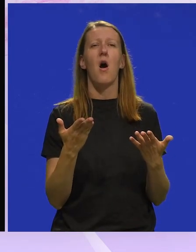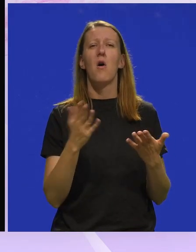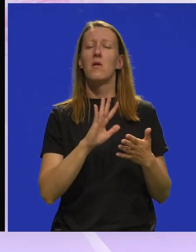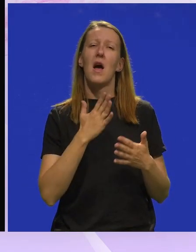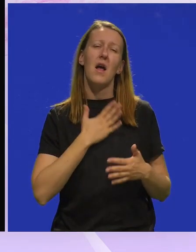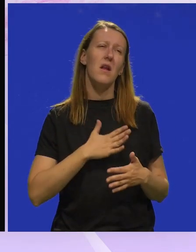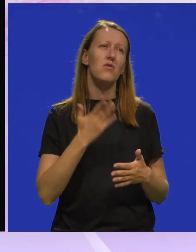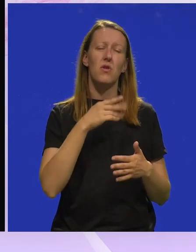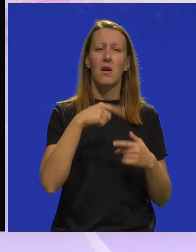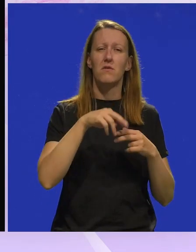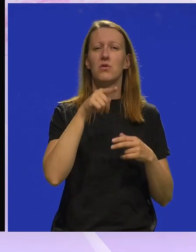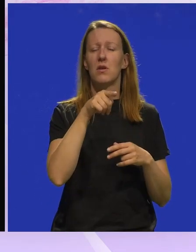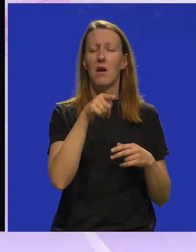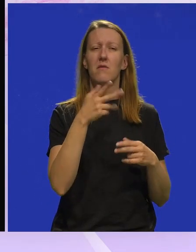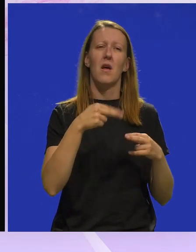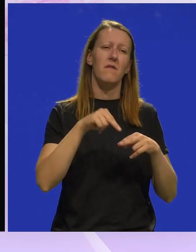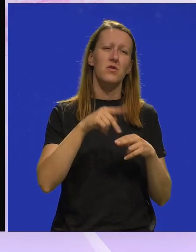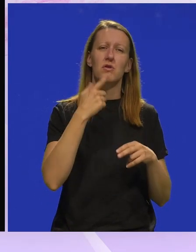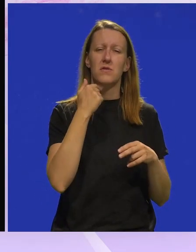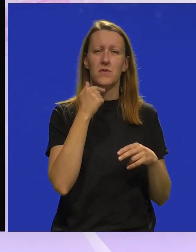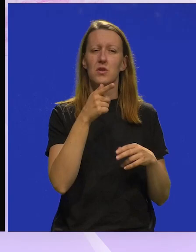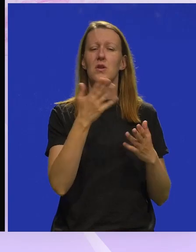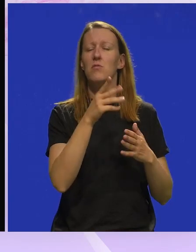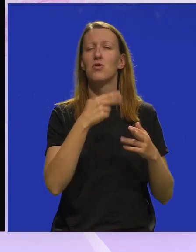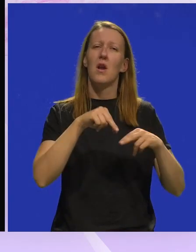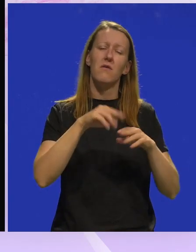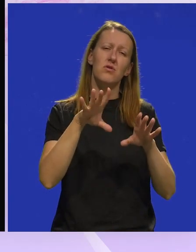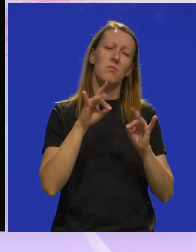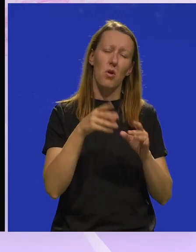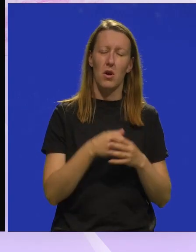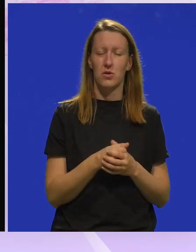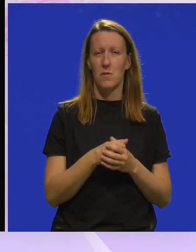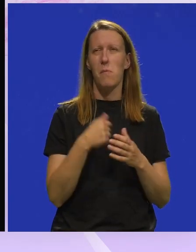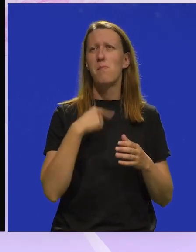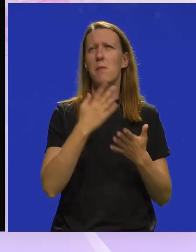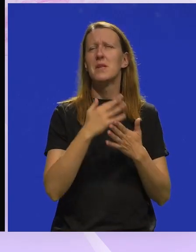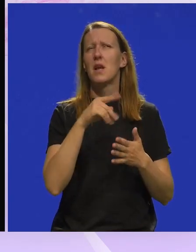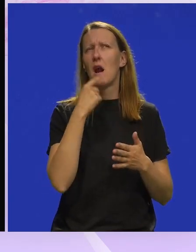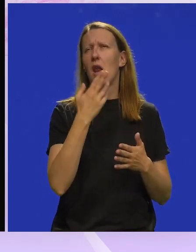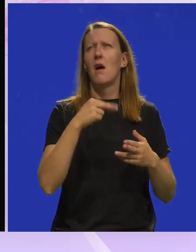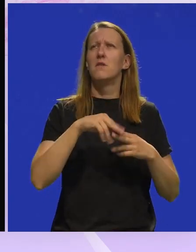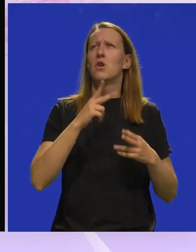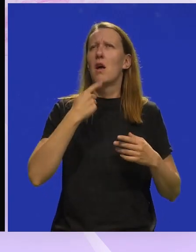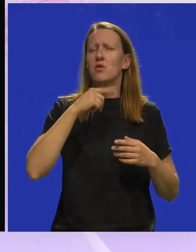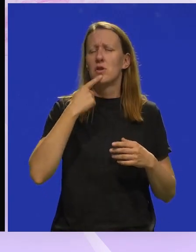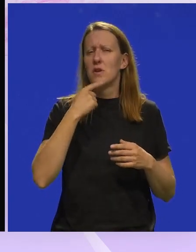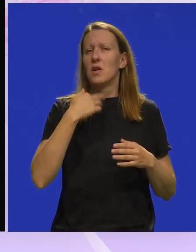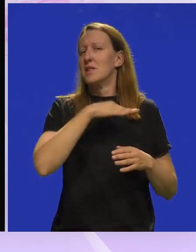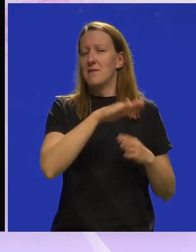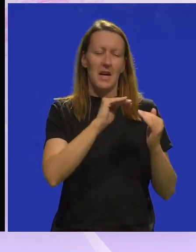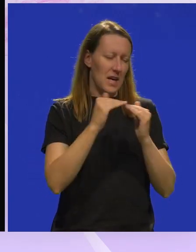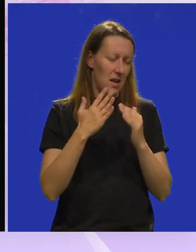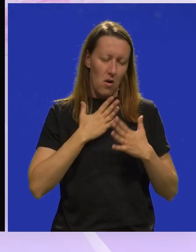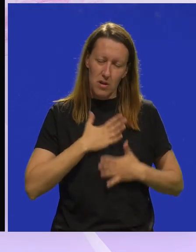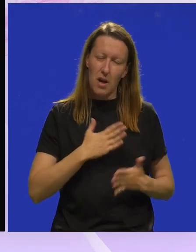kao najdražu, što je tebi bilo nekako najdraže? Gdje si se možda najviše pronašla? Da, pa ne bi sad ovako rekla možda najdraže, jer su mi sve